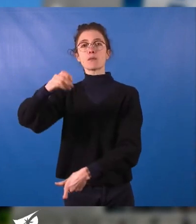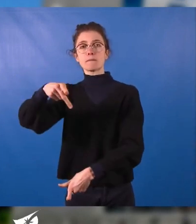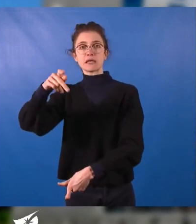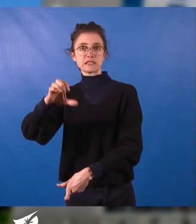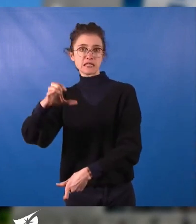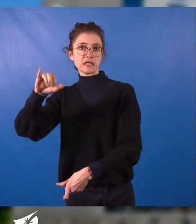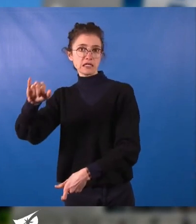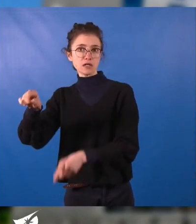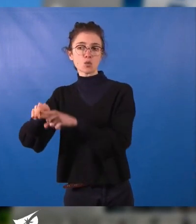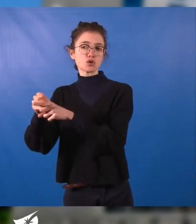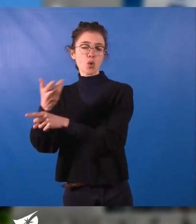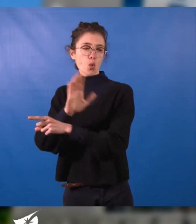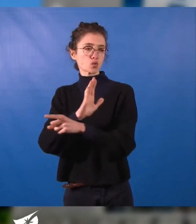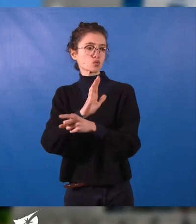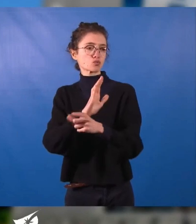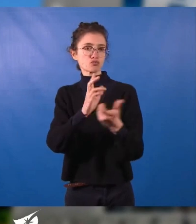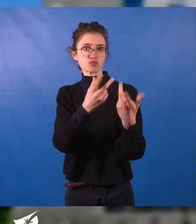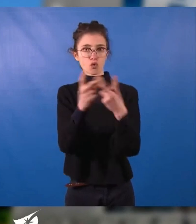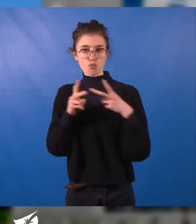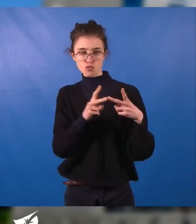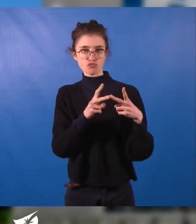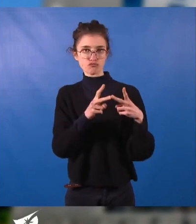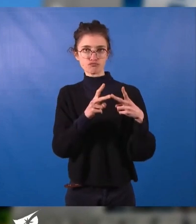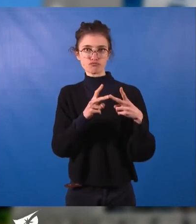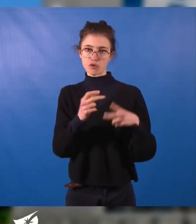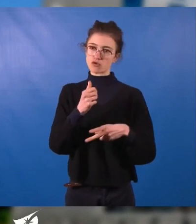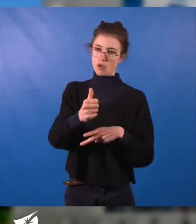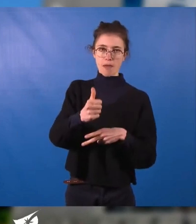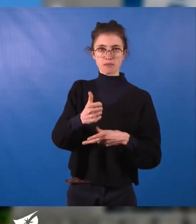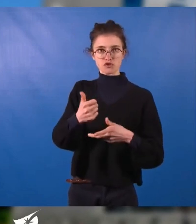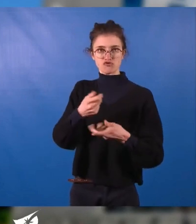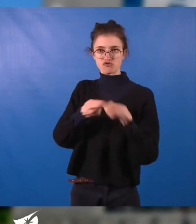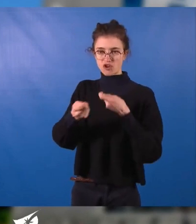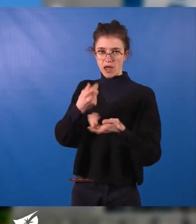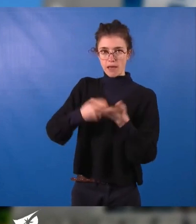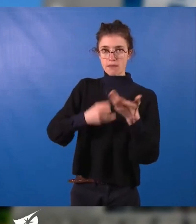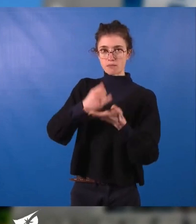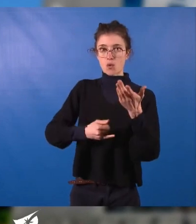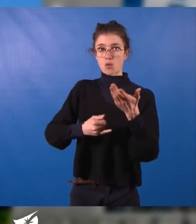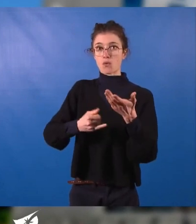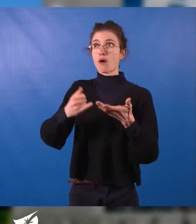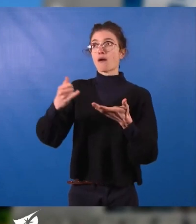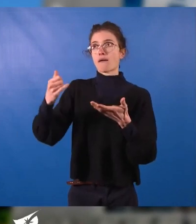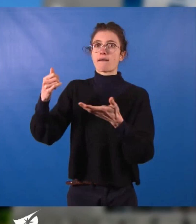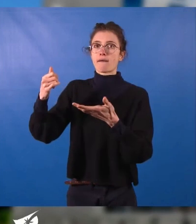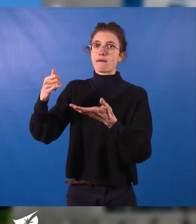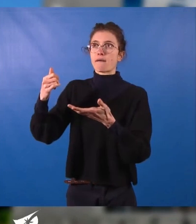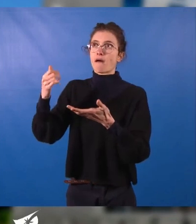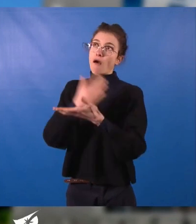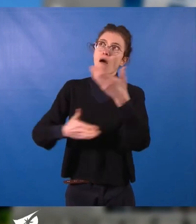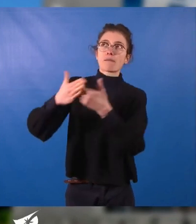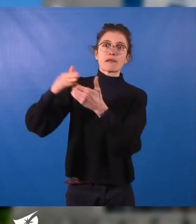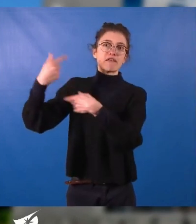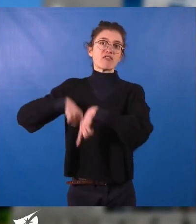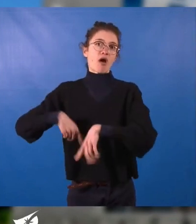'Etat vers les collectivités. Son montant est modeste. Suffira-t-elle à financer une compétence aussi importante au